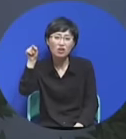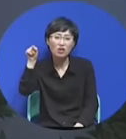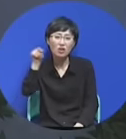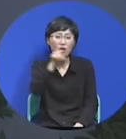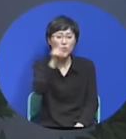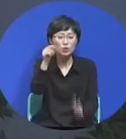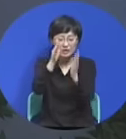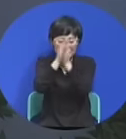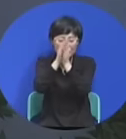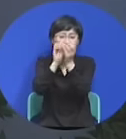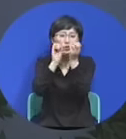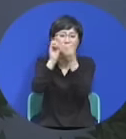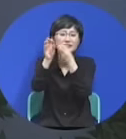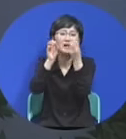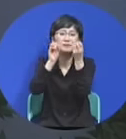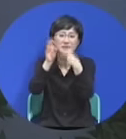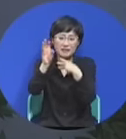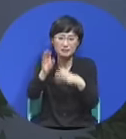시작이 되는 겁니다